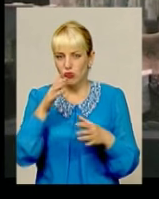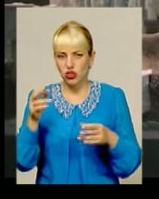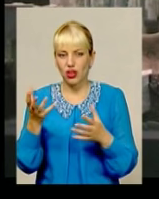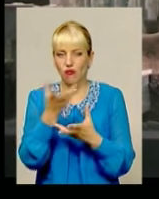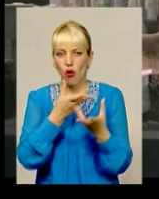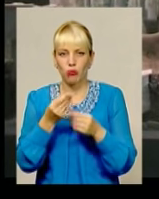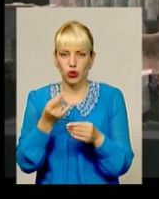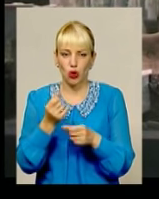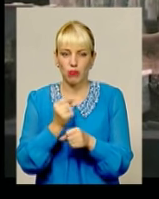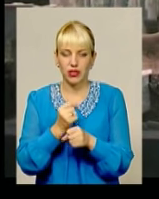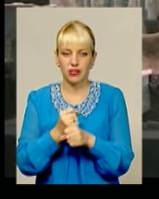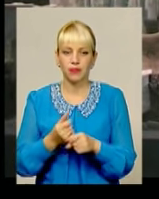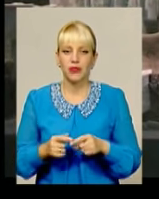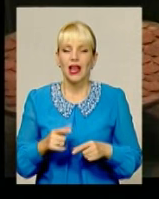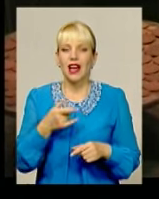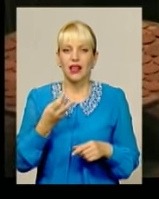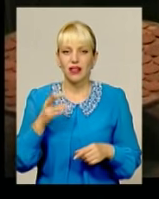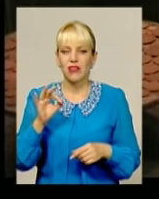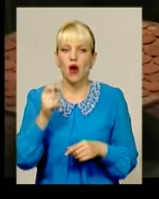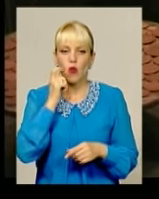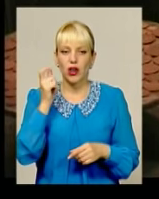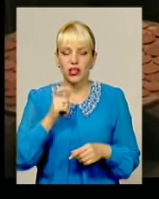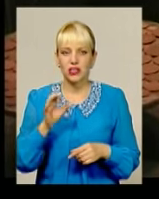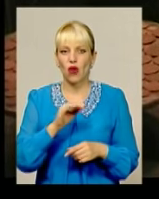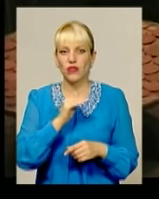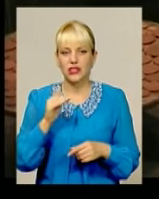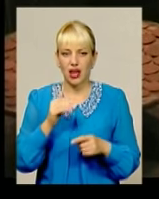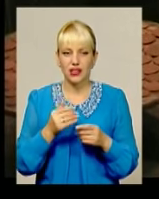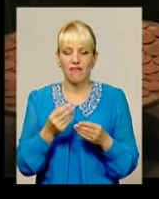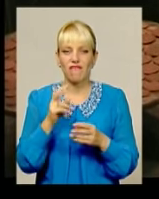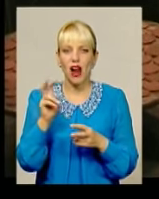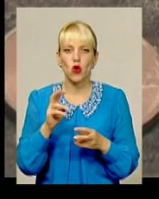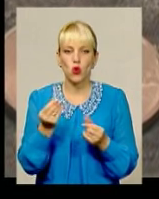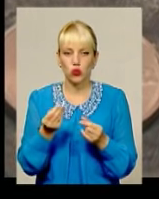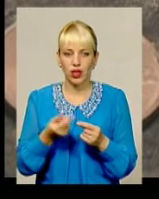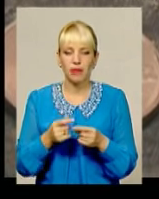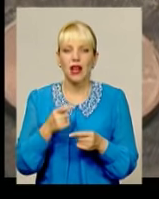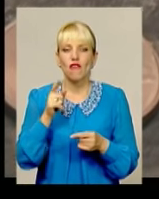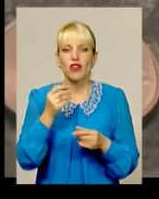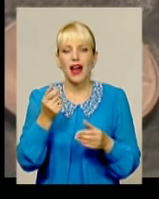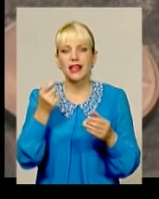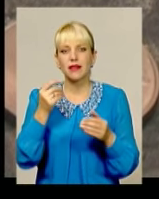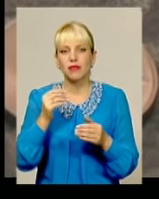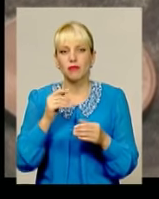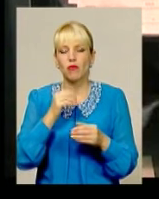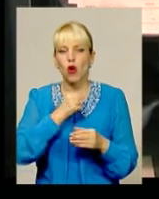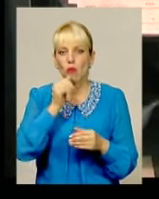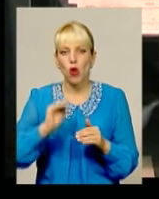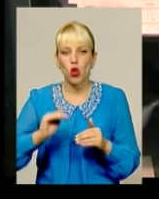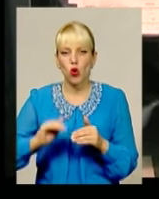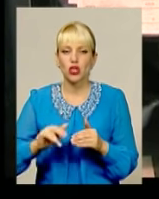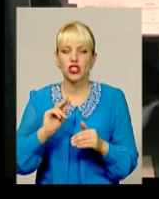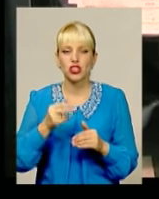Гривня, як офіційна українська валюта, майже на 150 років молодша за американський долар. Але історію має на кілька століть